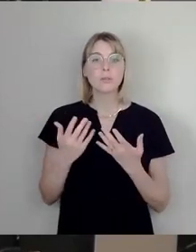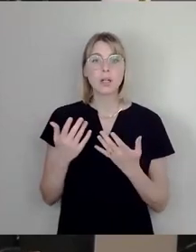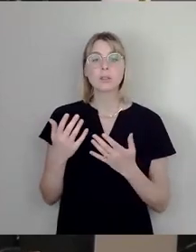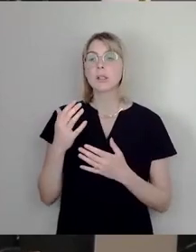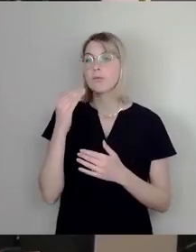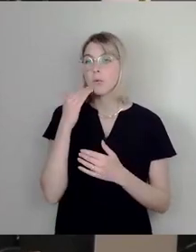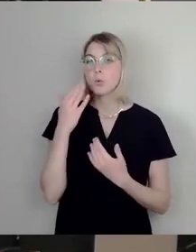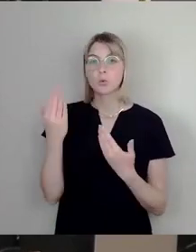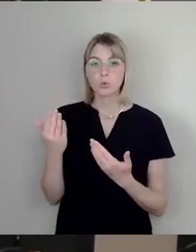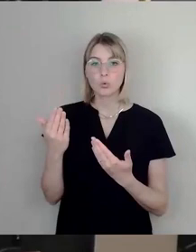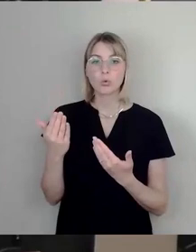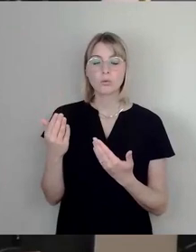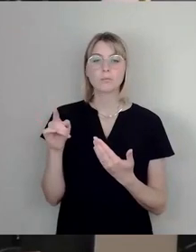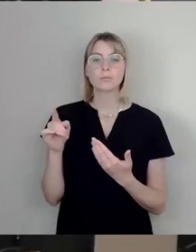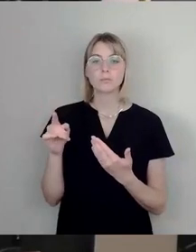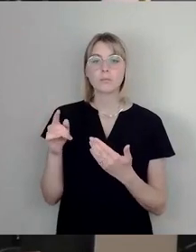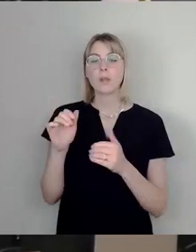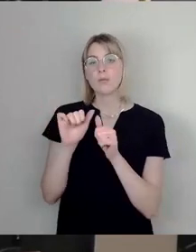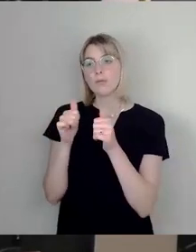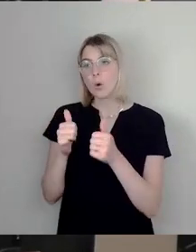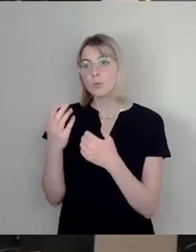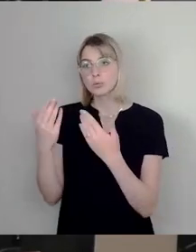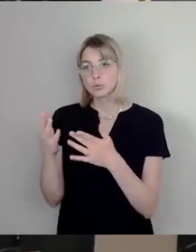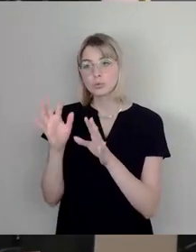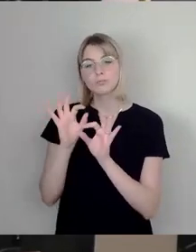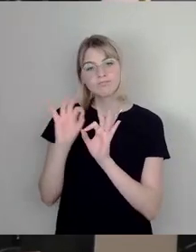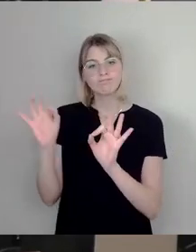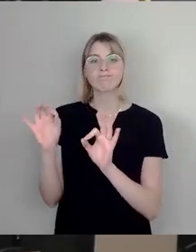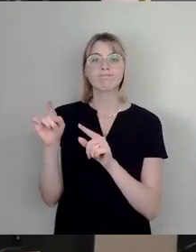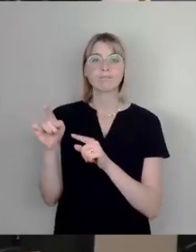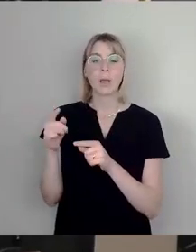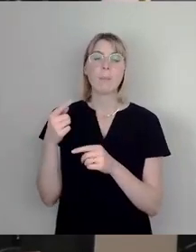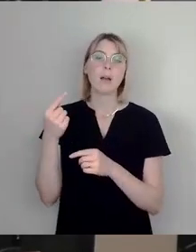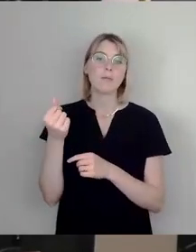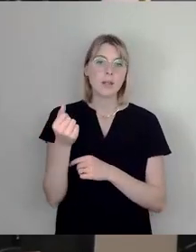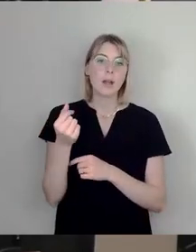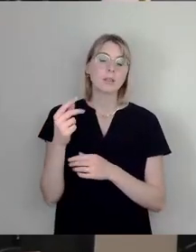die beste Wohnform, aber eben auch aus finanzpolitischer Sicht.